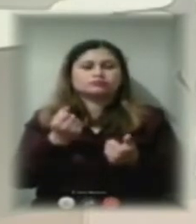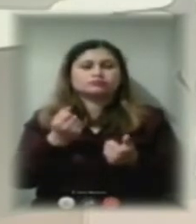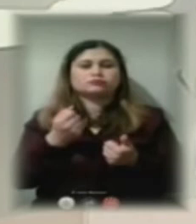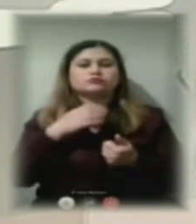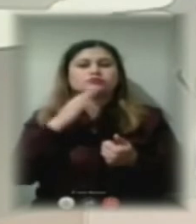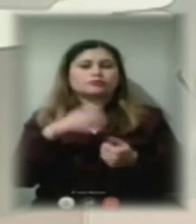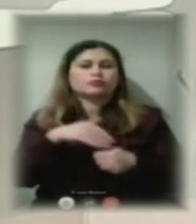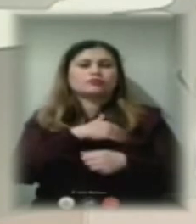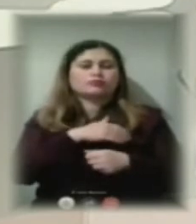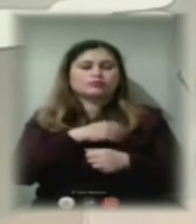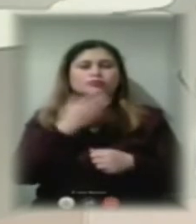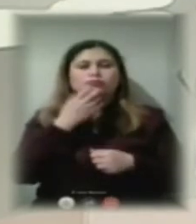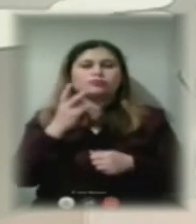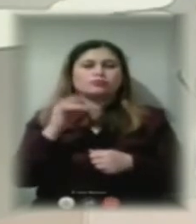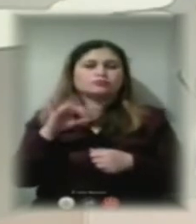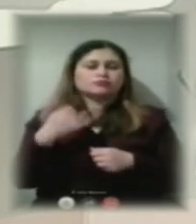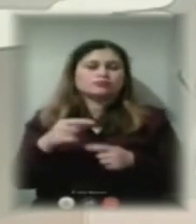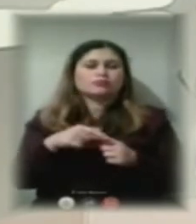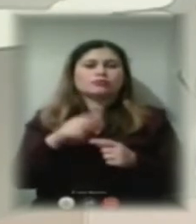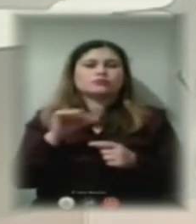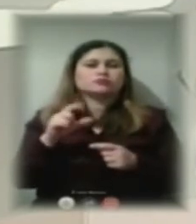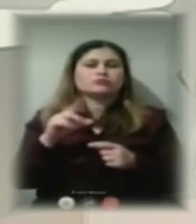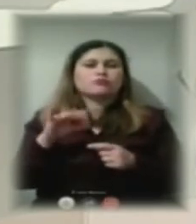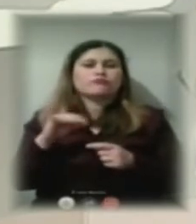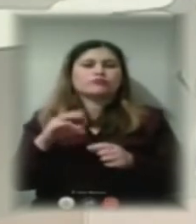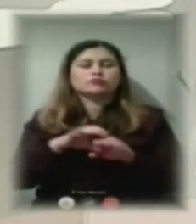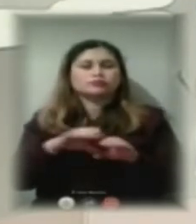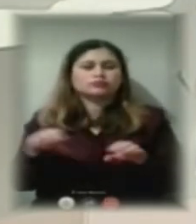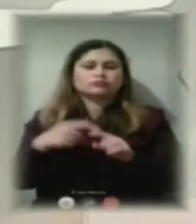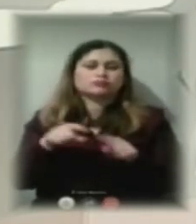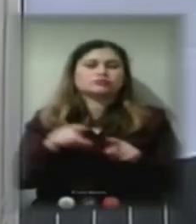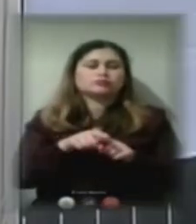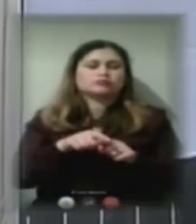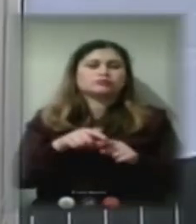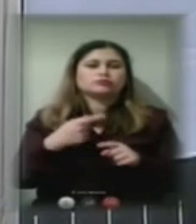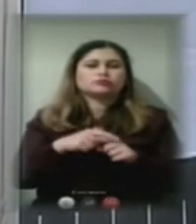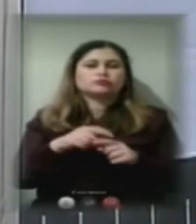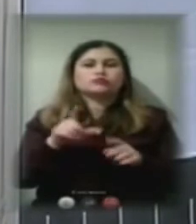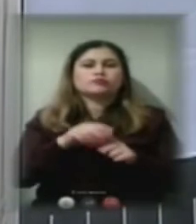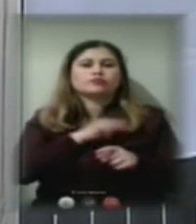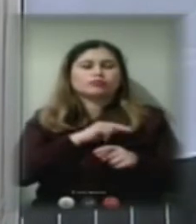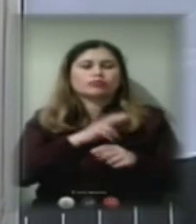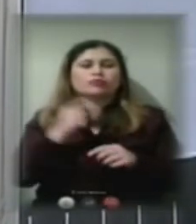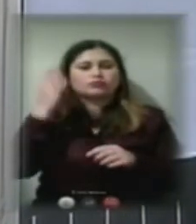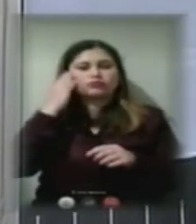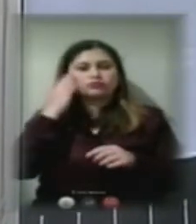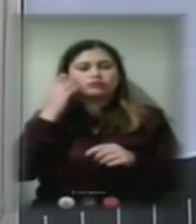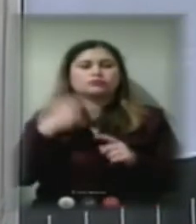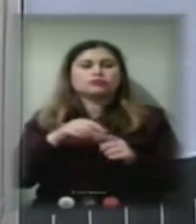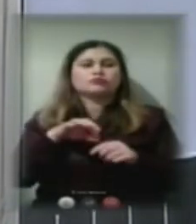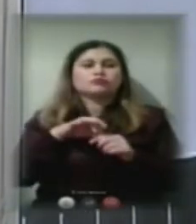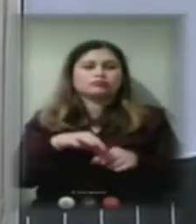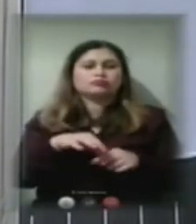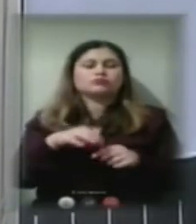теплоносій, ізольовані труби і таке інше. Тобто таку роботу ви, як голова ОСББ? Ми проводимо, і я би дуже